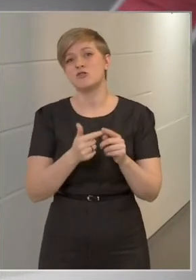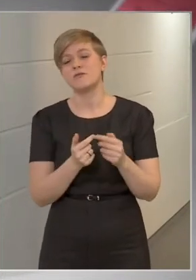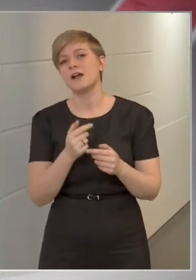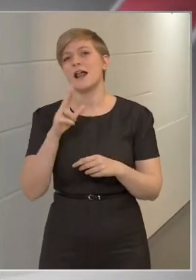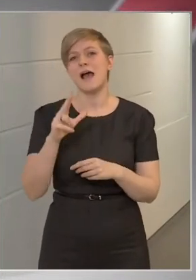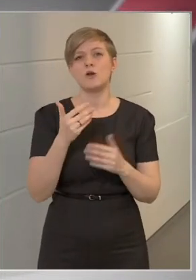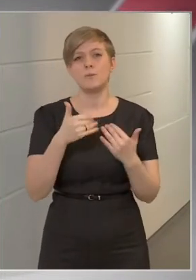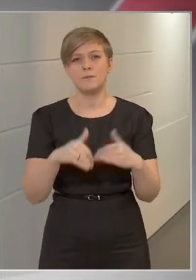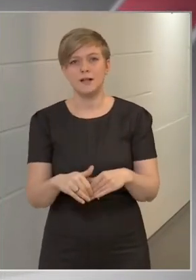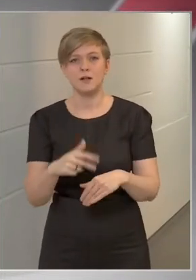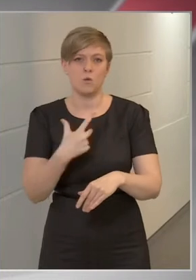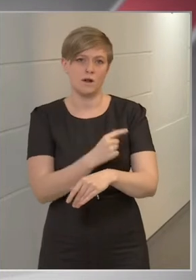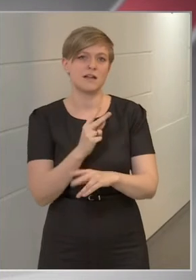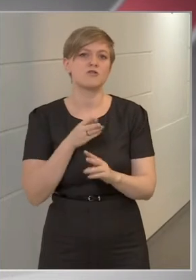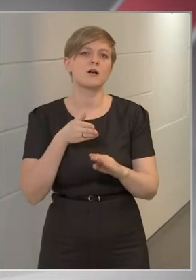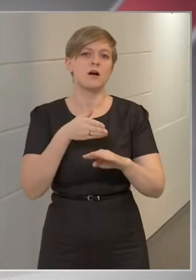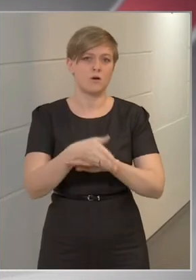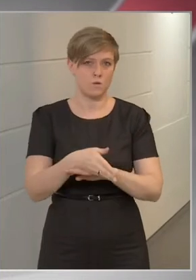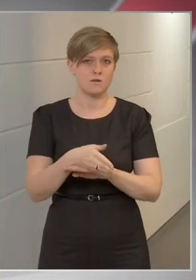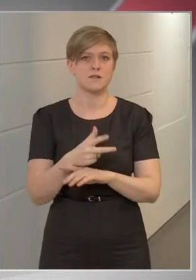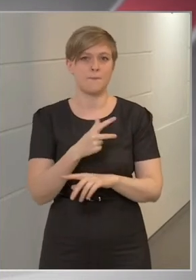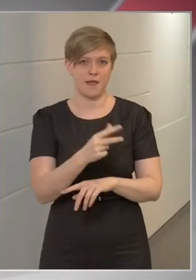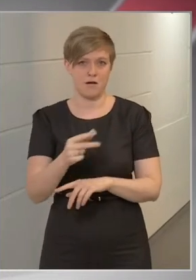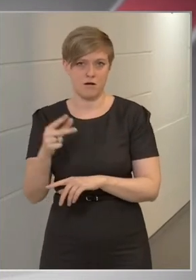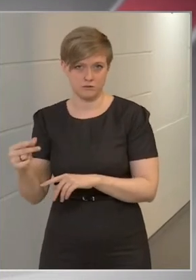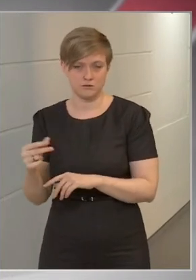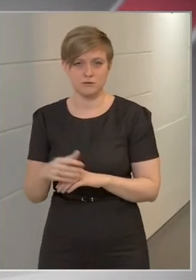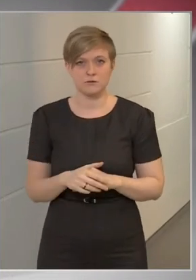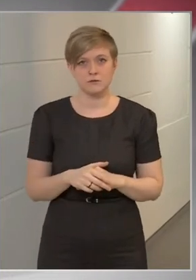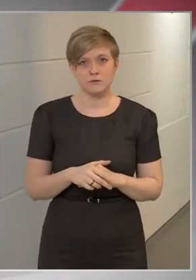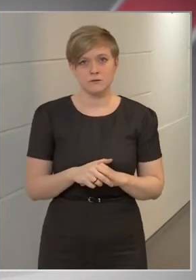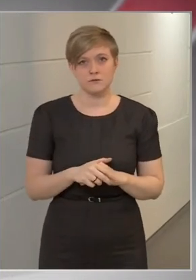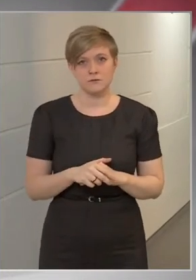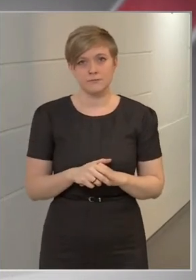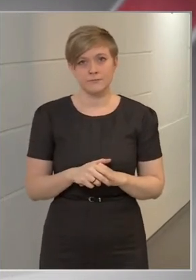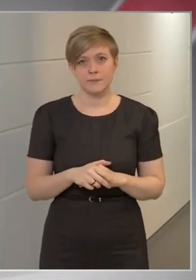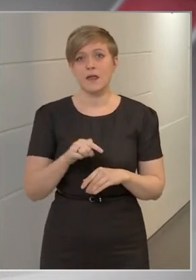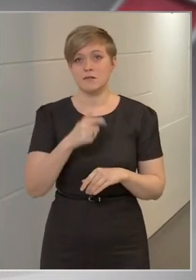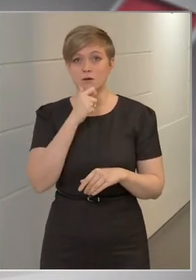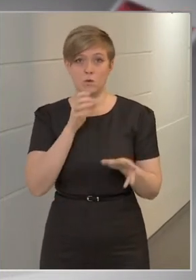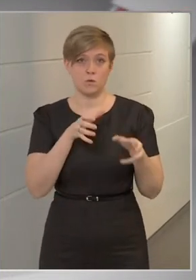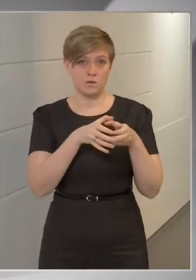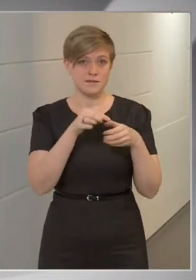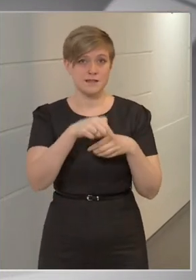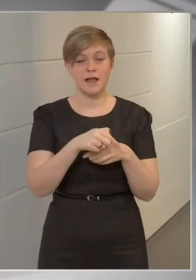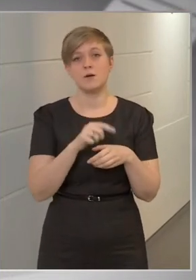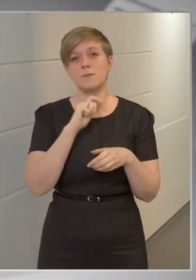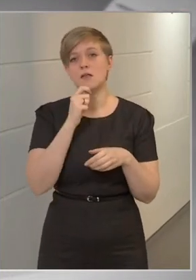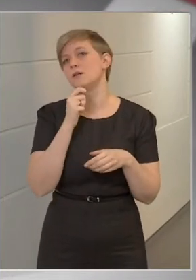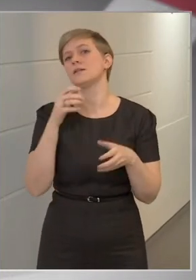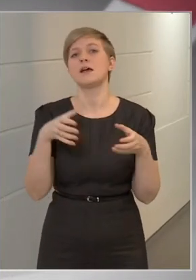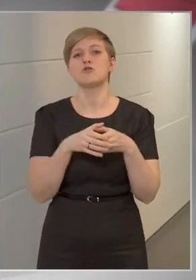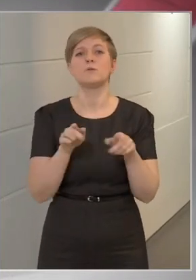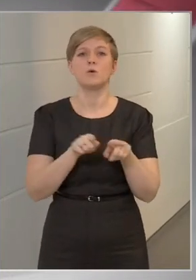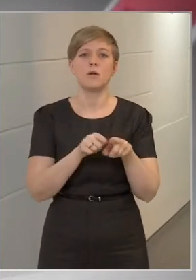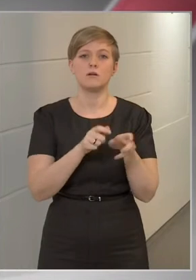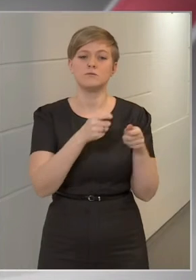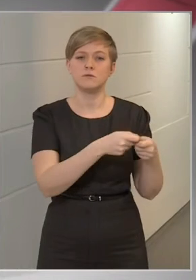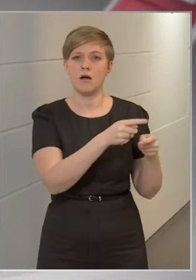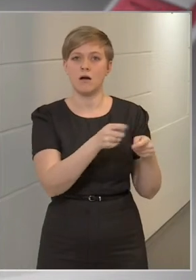-3 millió oltást kell ahhoz beadni, hogy az a korosztály a magyar társadalomnak azok a tagjai,